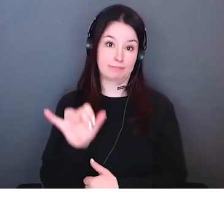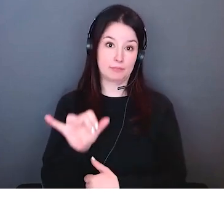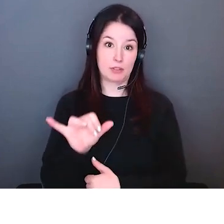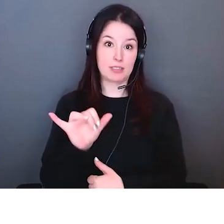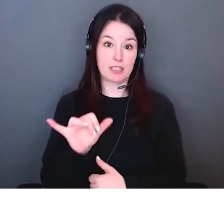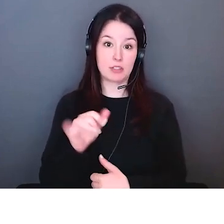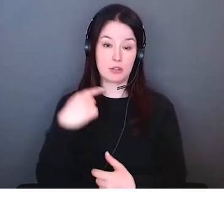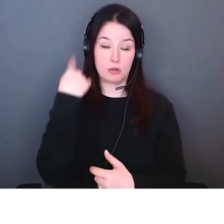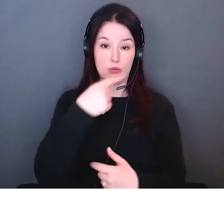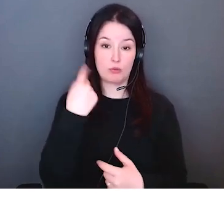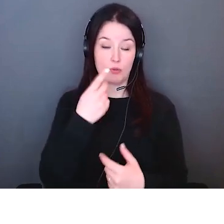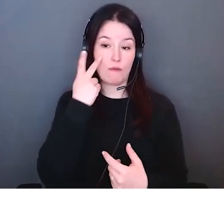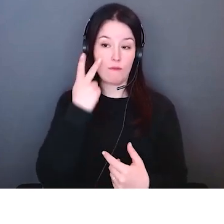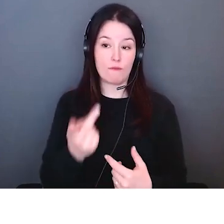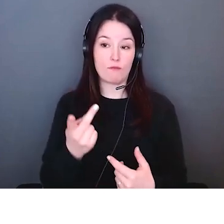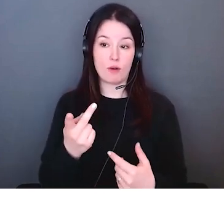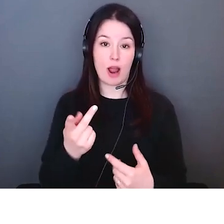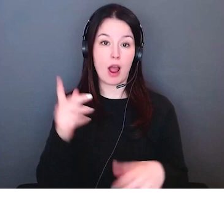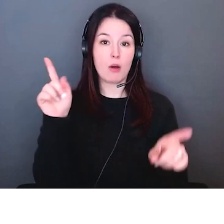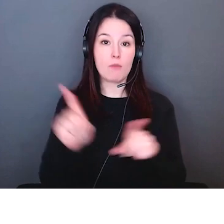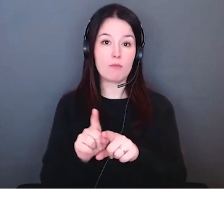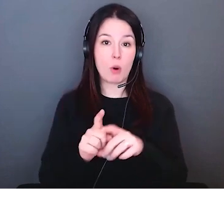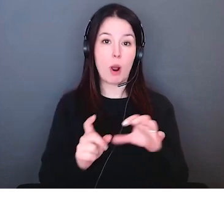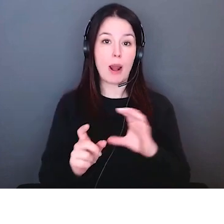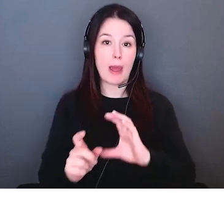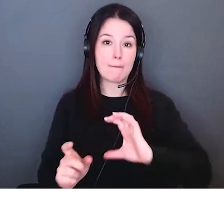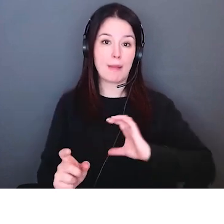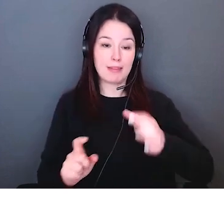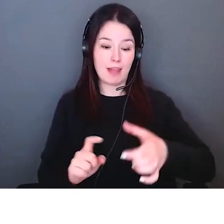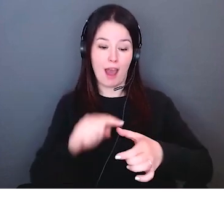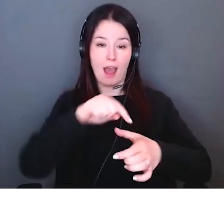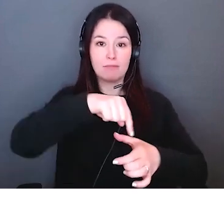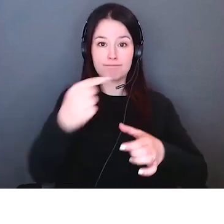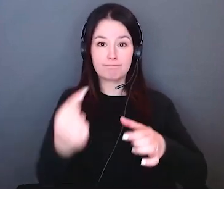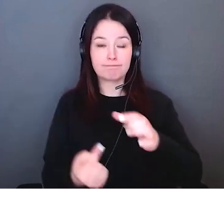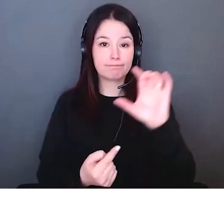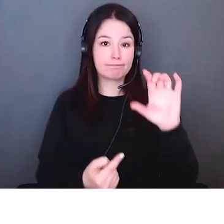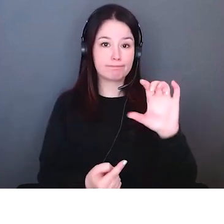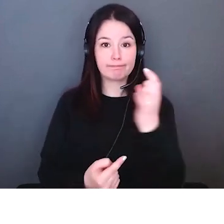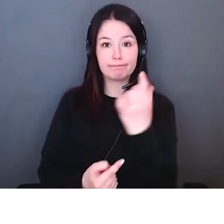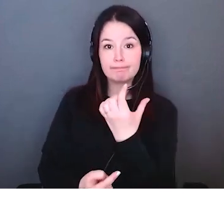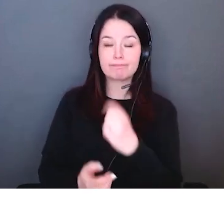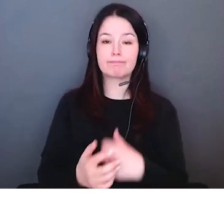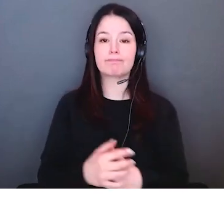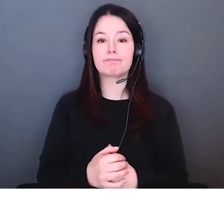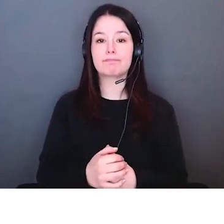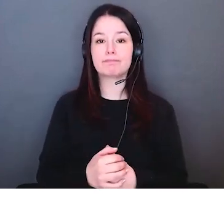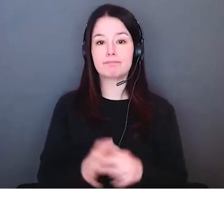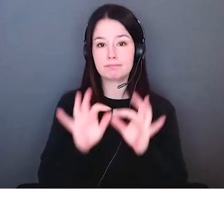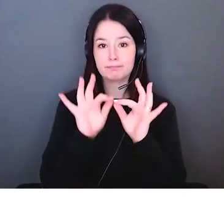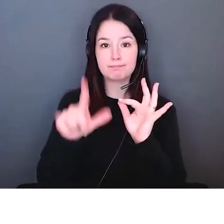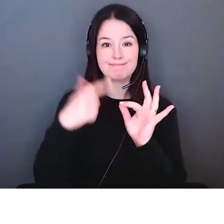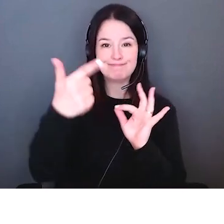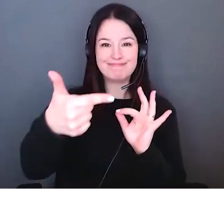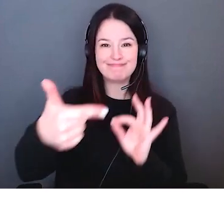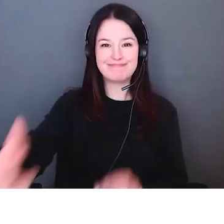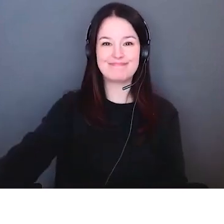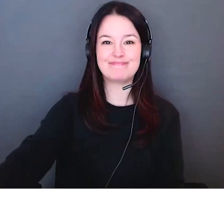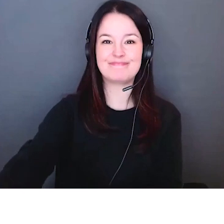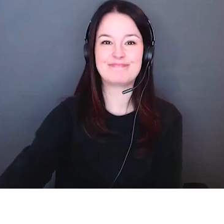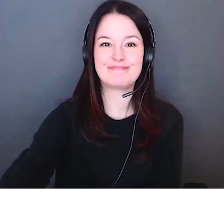ont vu moi-même et Ed dans ces espaces vous allez voir connaître ces activités cela veut montrer oh combien